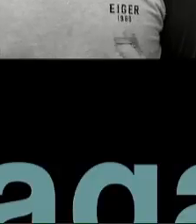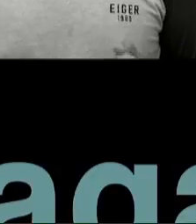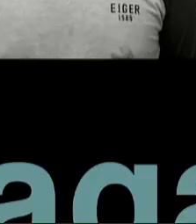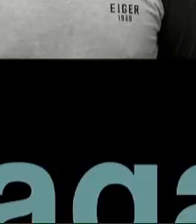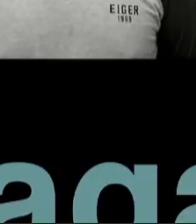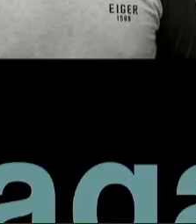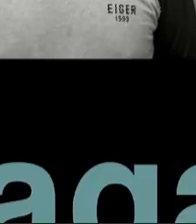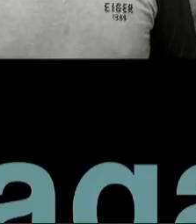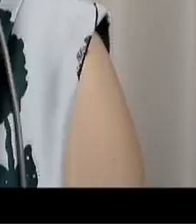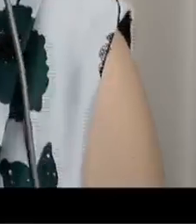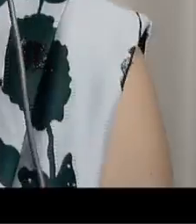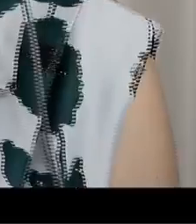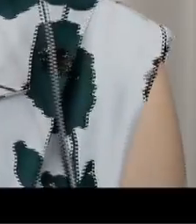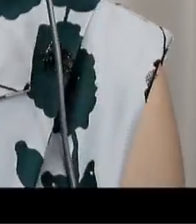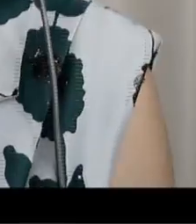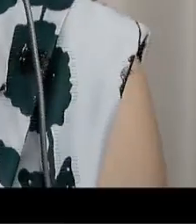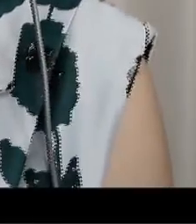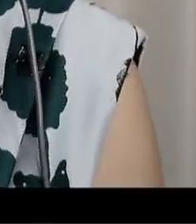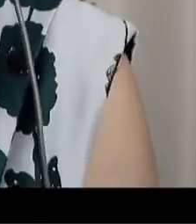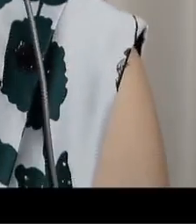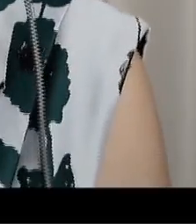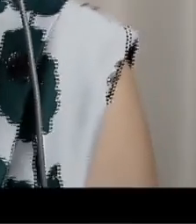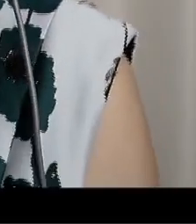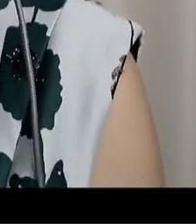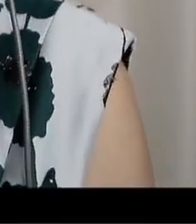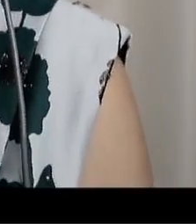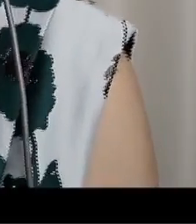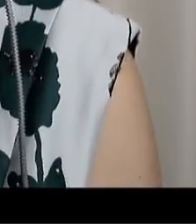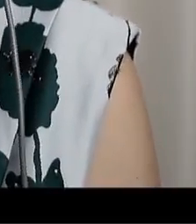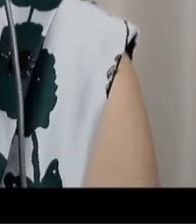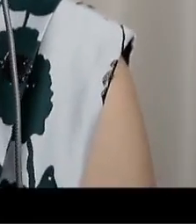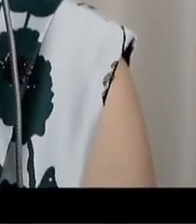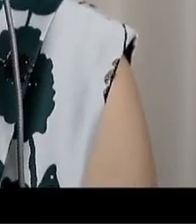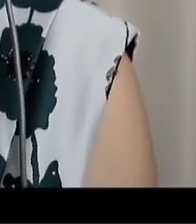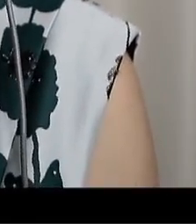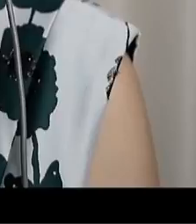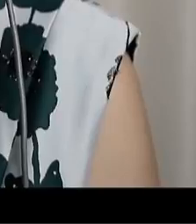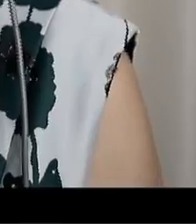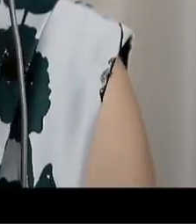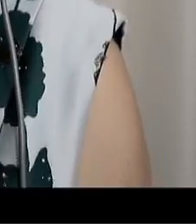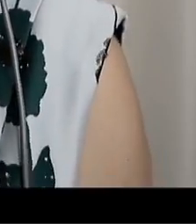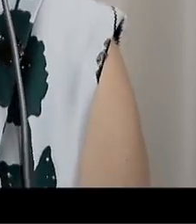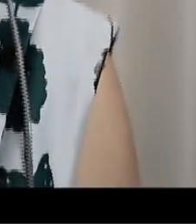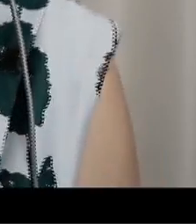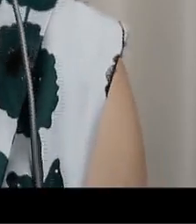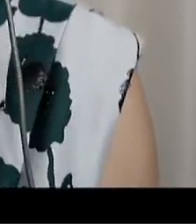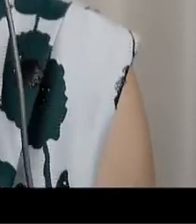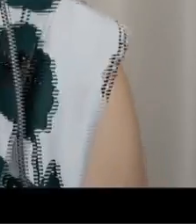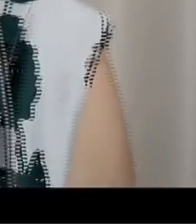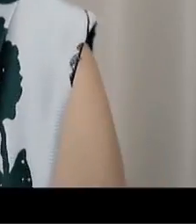video selanjutnya.